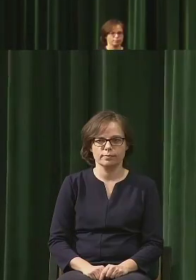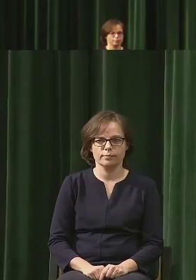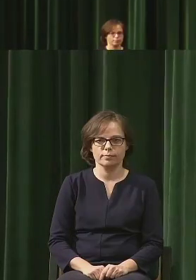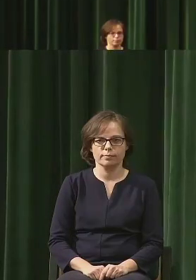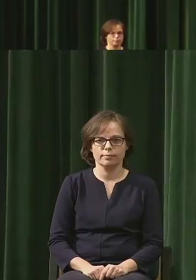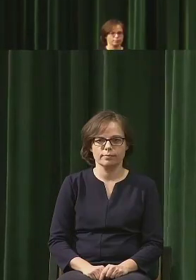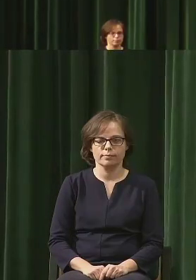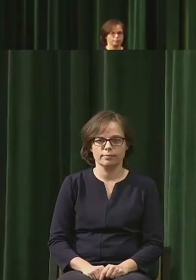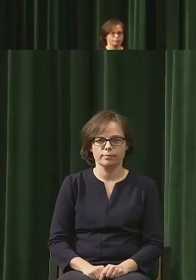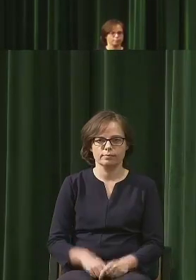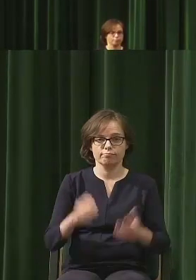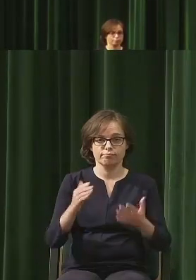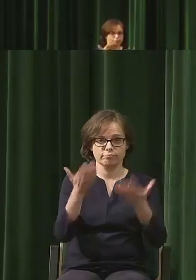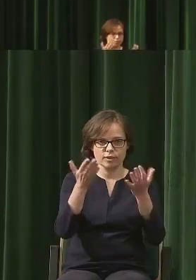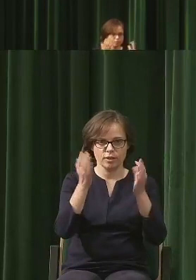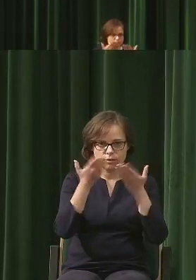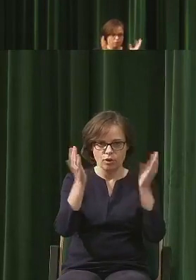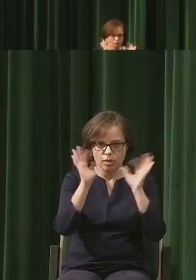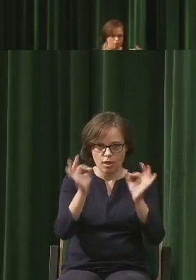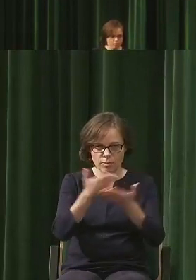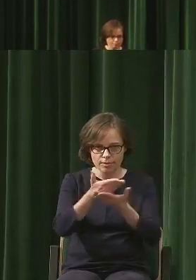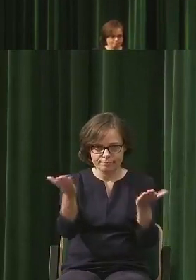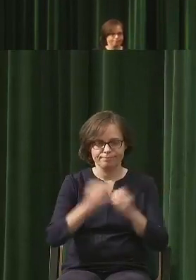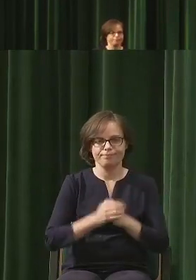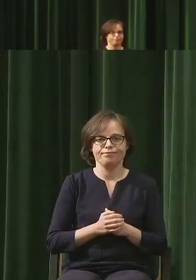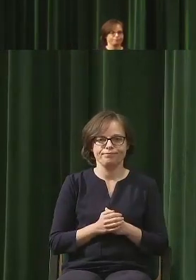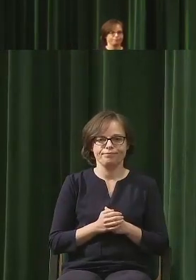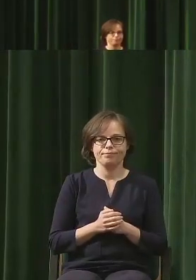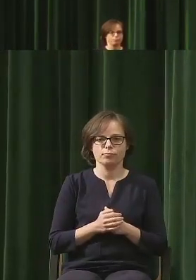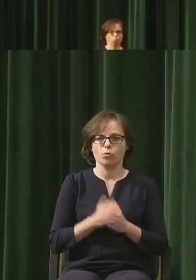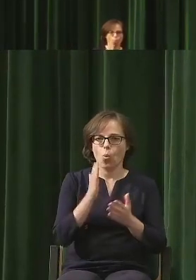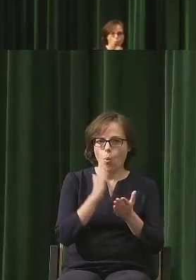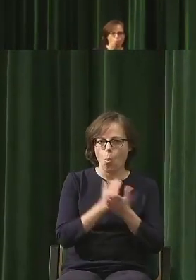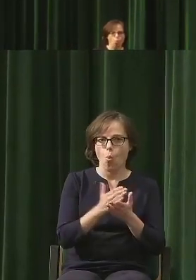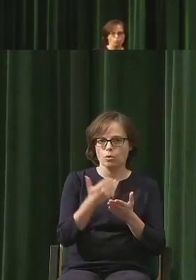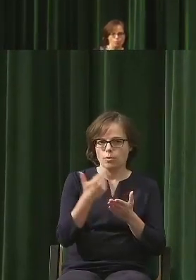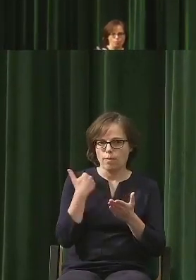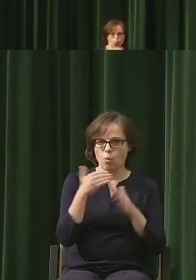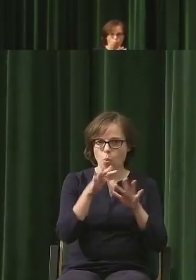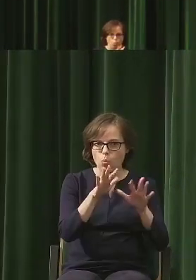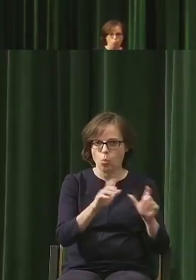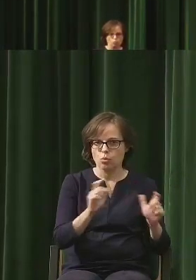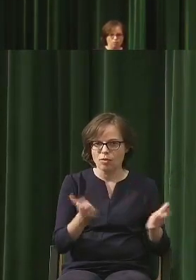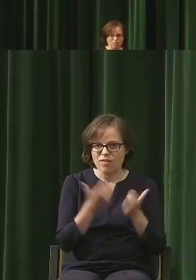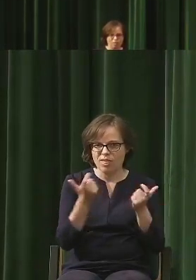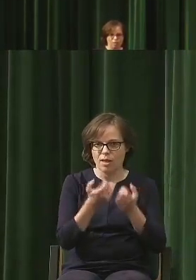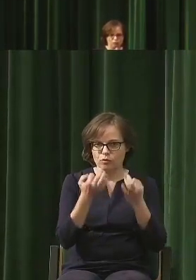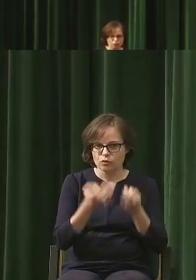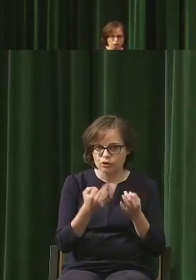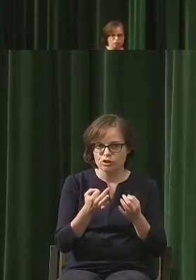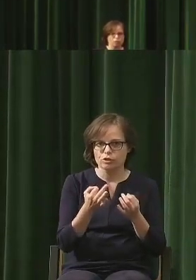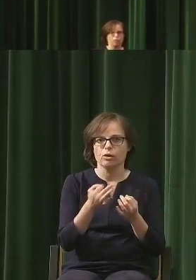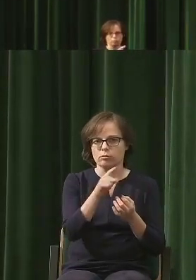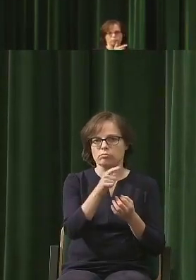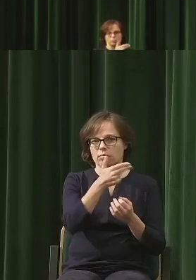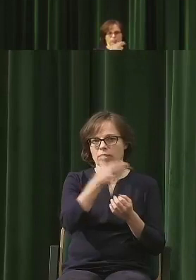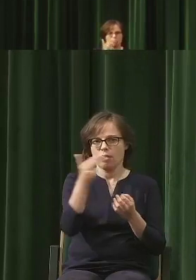Dzień dobry Państwu. Po licznych już punktach programu dzisiejszego poświęconego